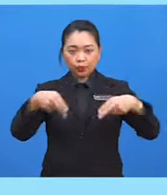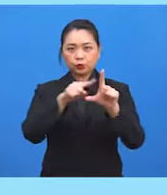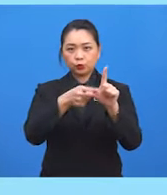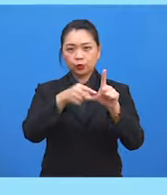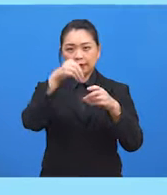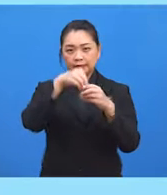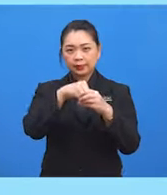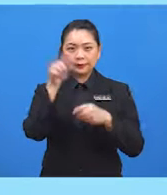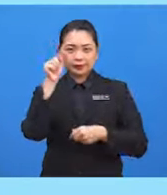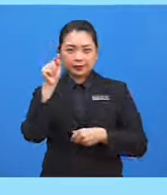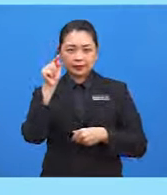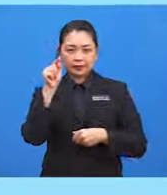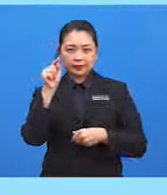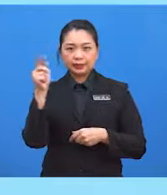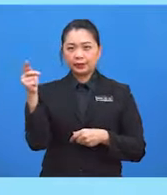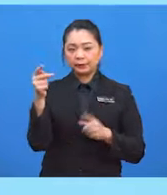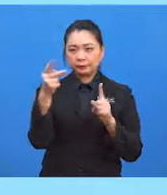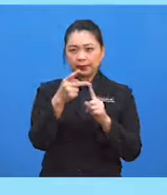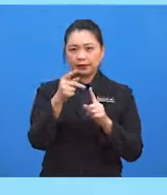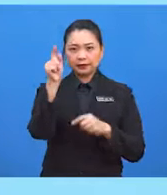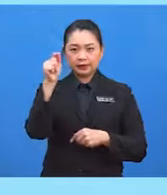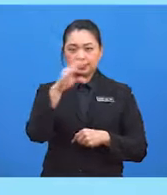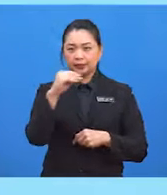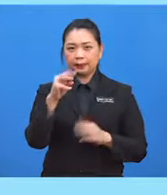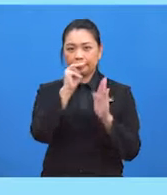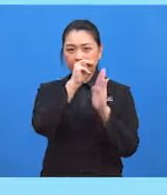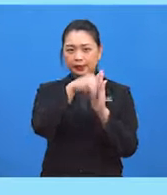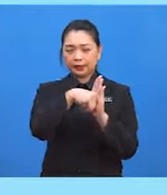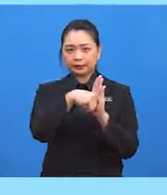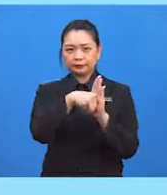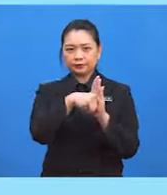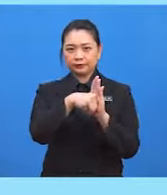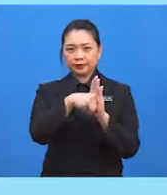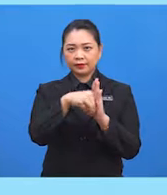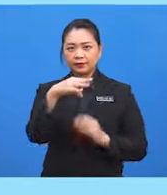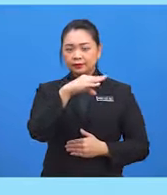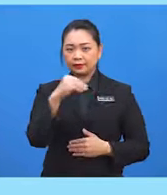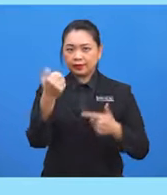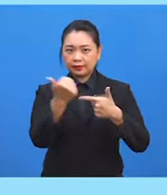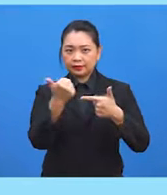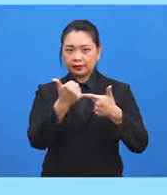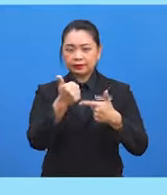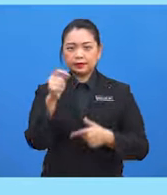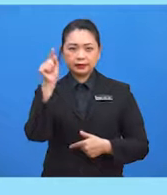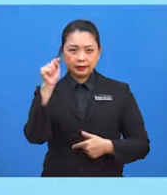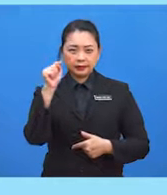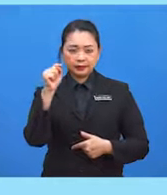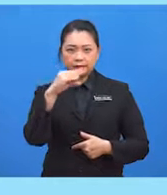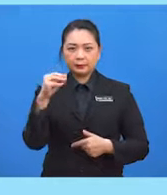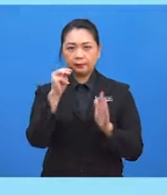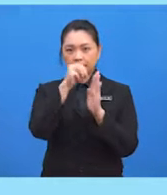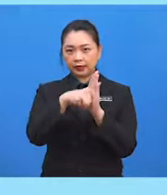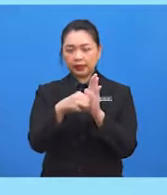kepada darjah dan minit dan menukar unit darjah dan minit kepada